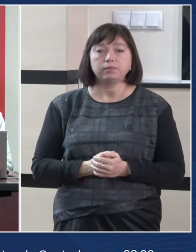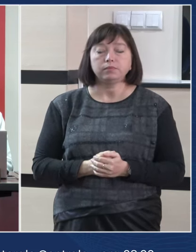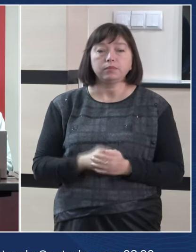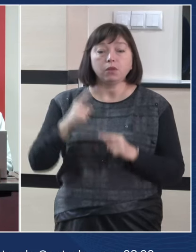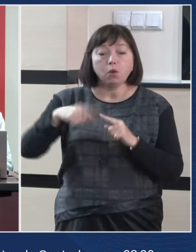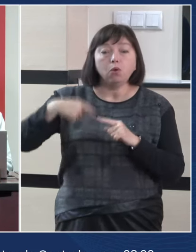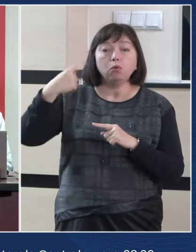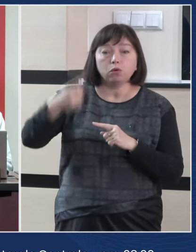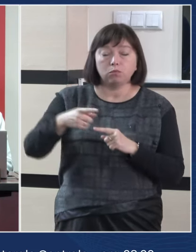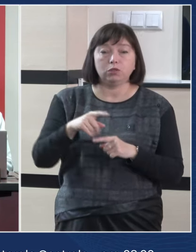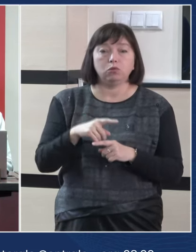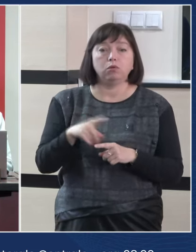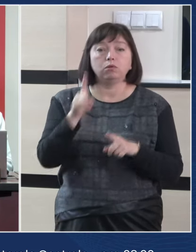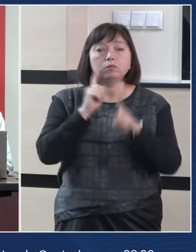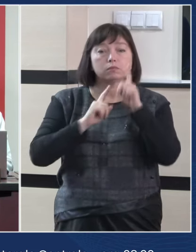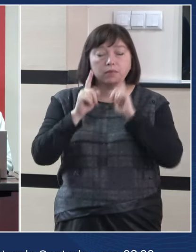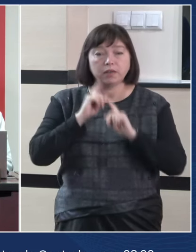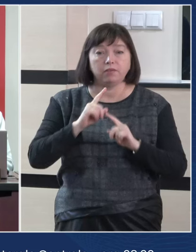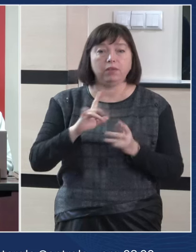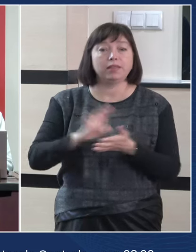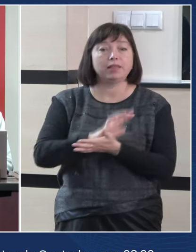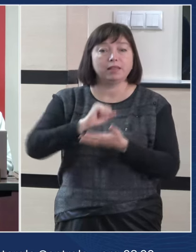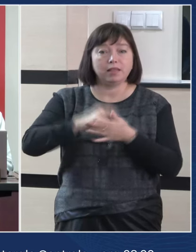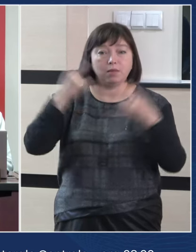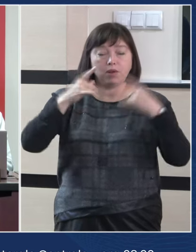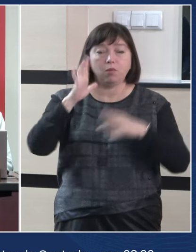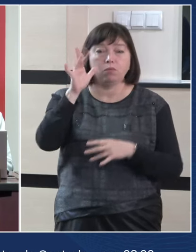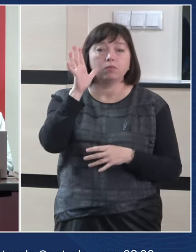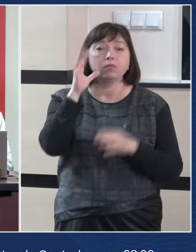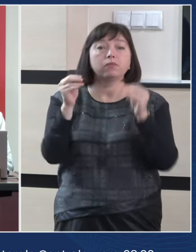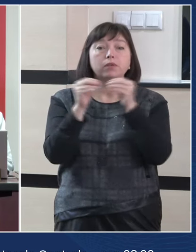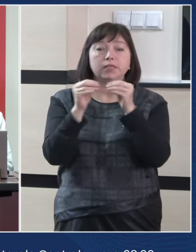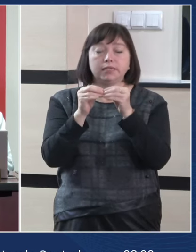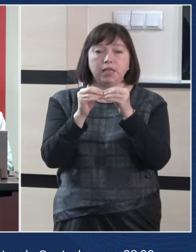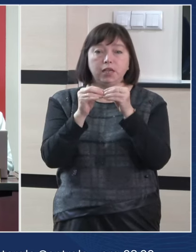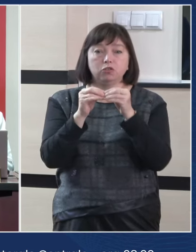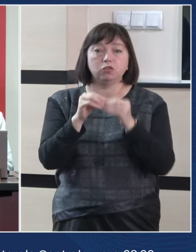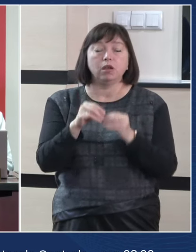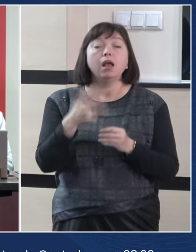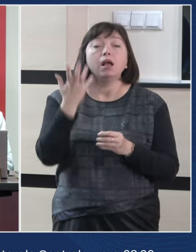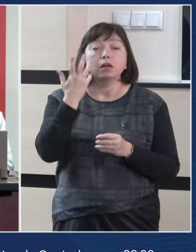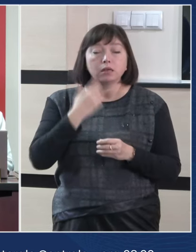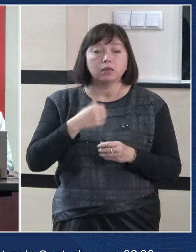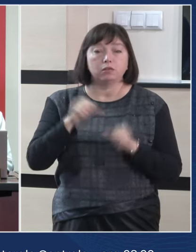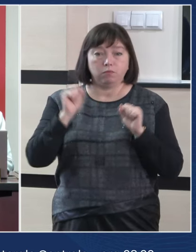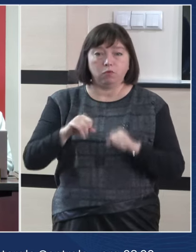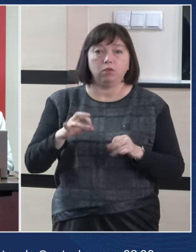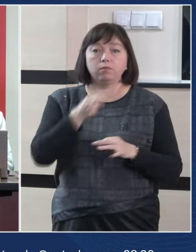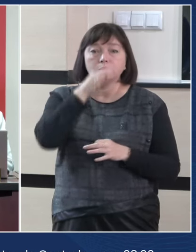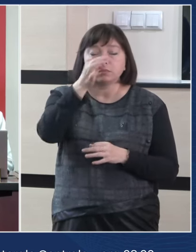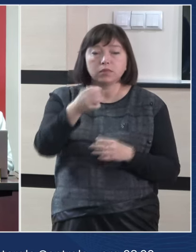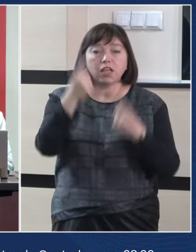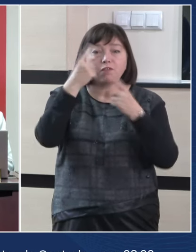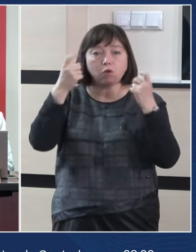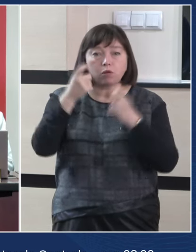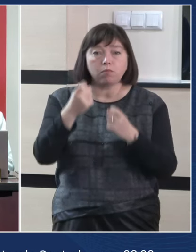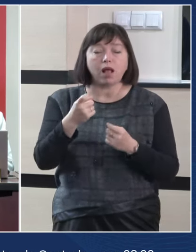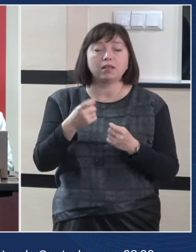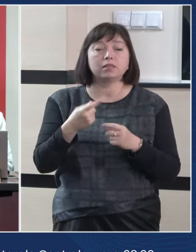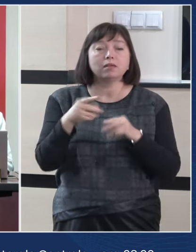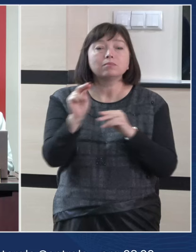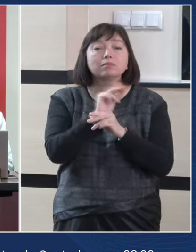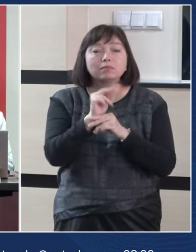Următorul briefing de presă va avea loc la ora 10, moment în care vom prezenta informații